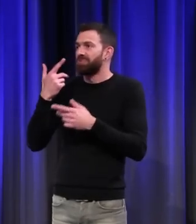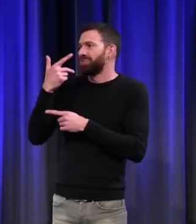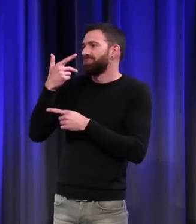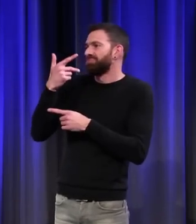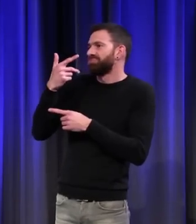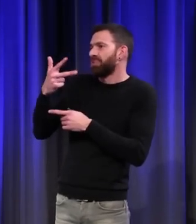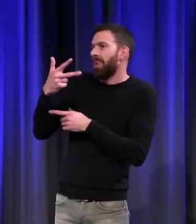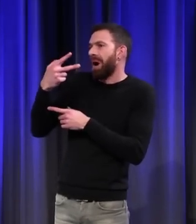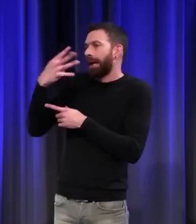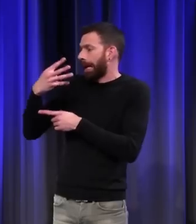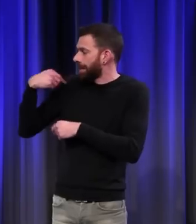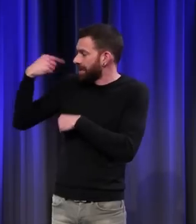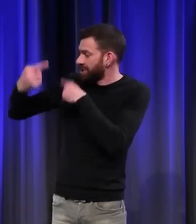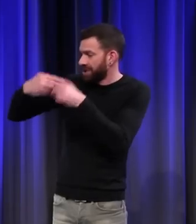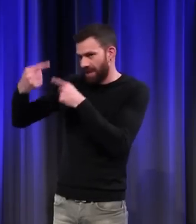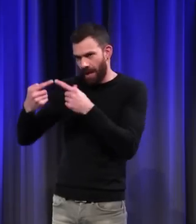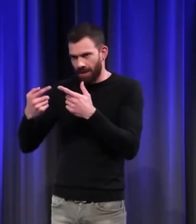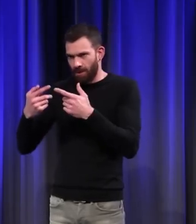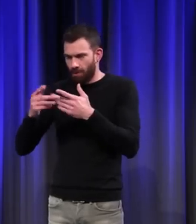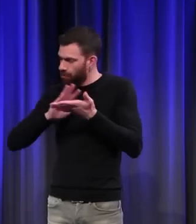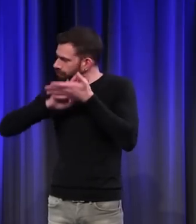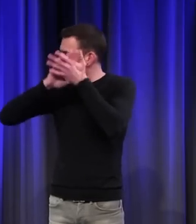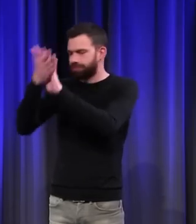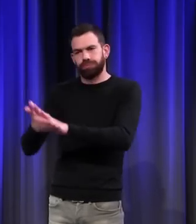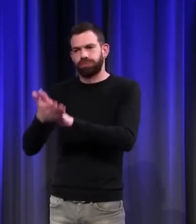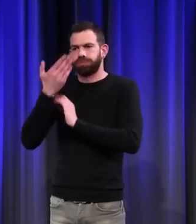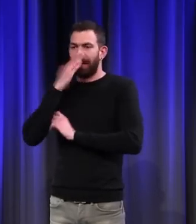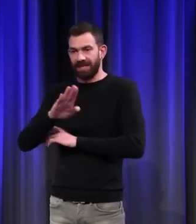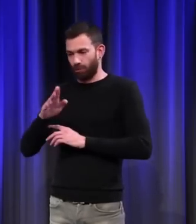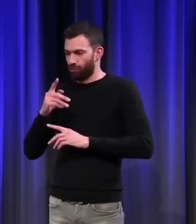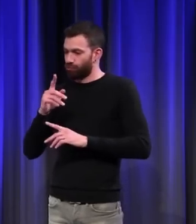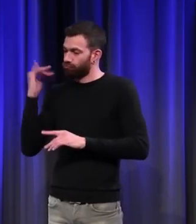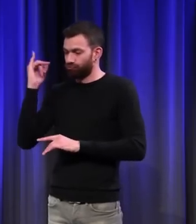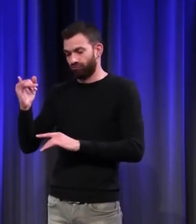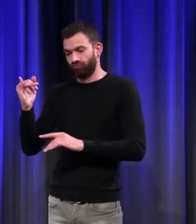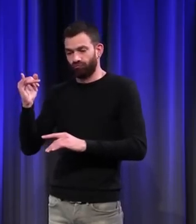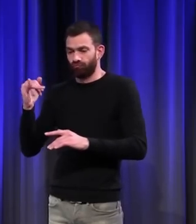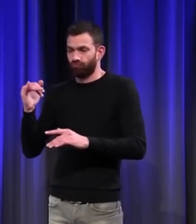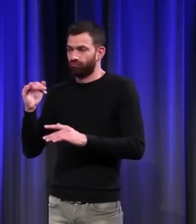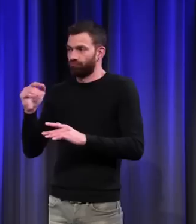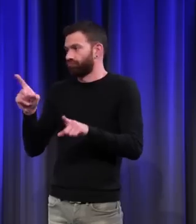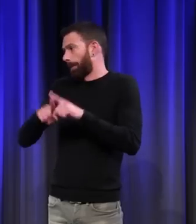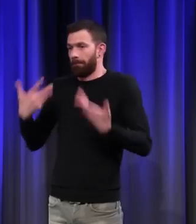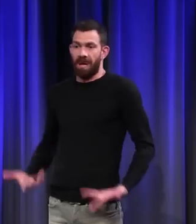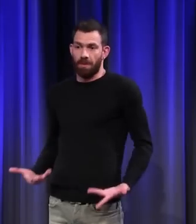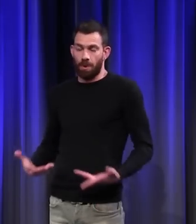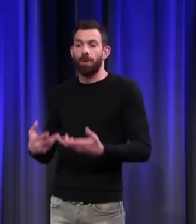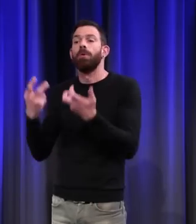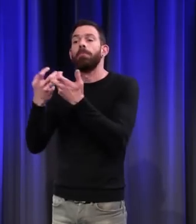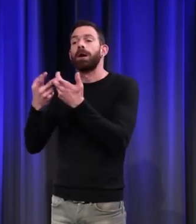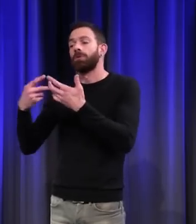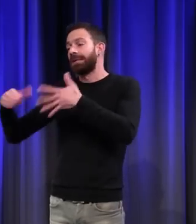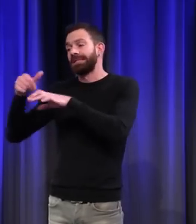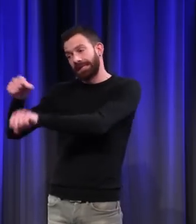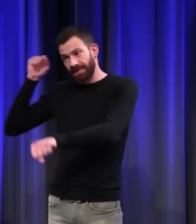envers le chat s'installe en Europe occidentale. Et quand on lit Montaigne, par exemple, au XVIe